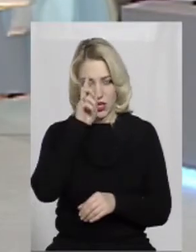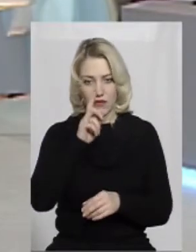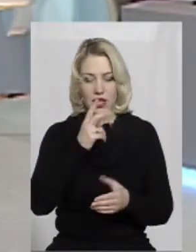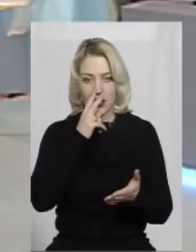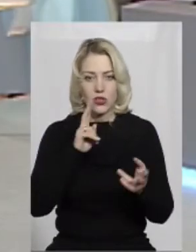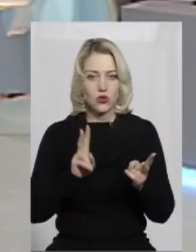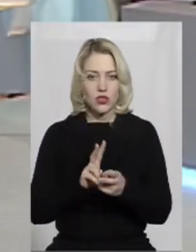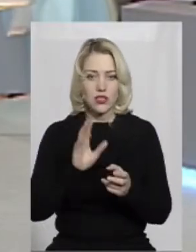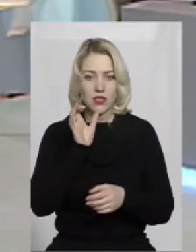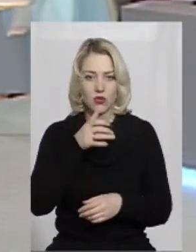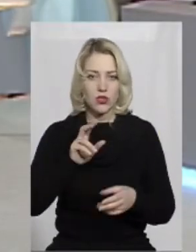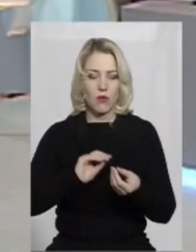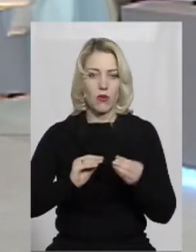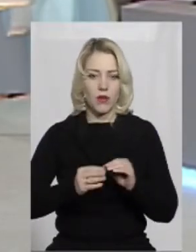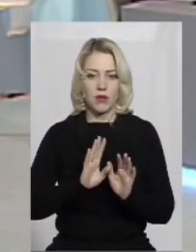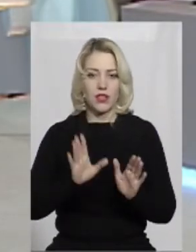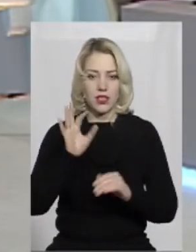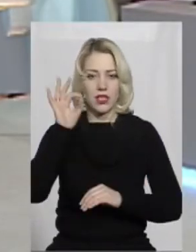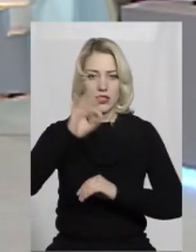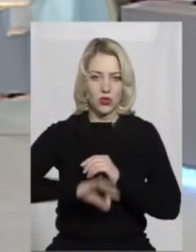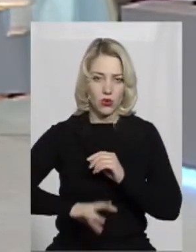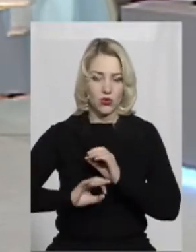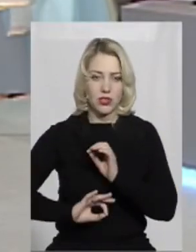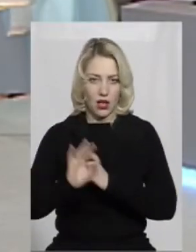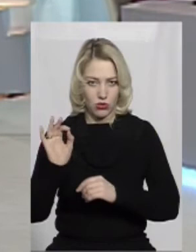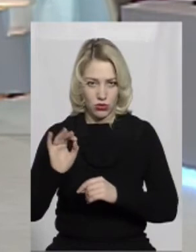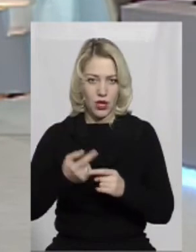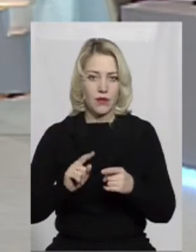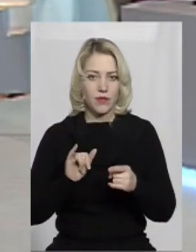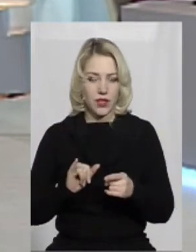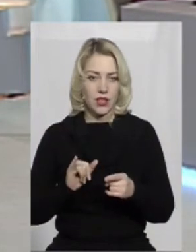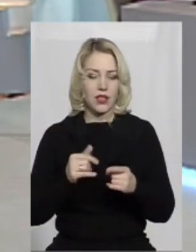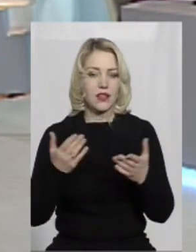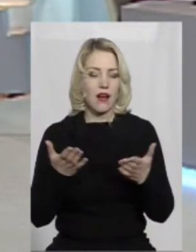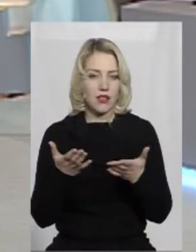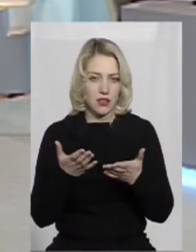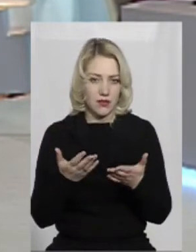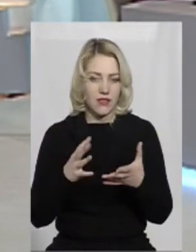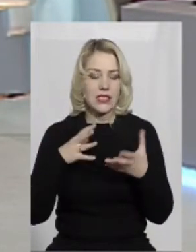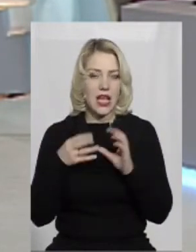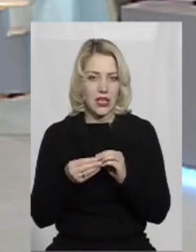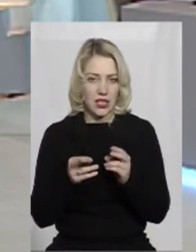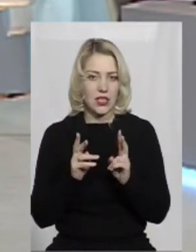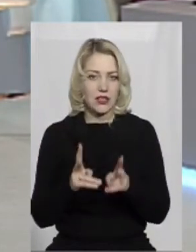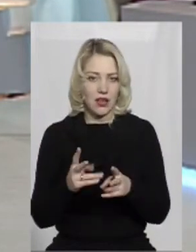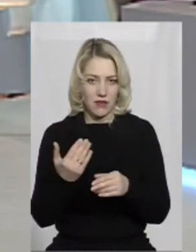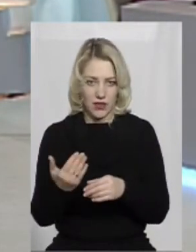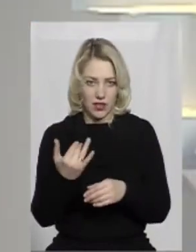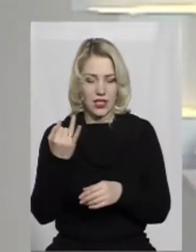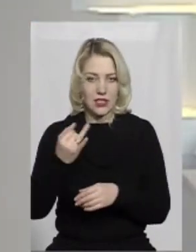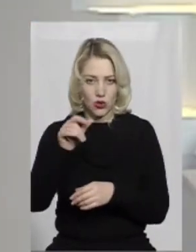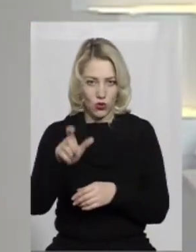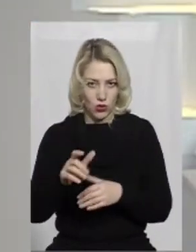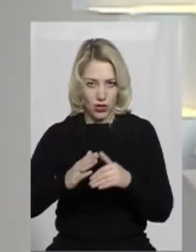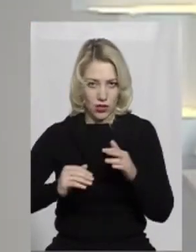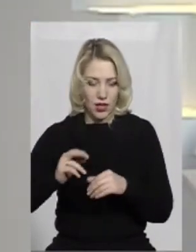з серйозними проблемами не тільки зі Сходу, як тепер, а й з Заходу. Так, як взагалі, ви історик,